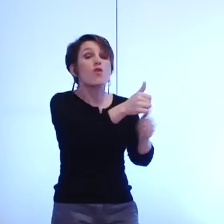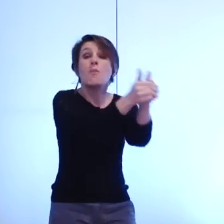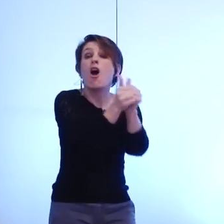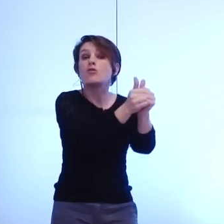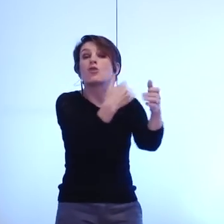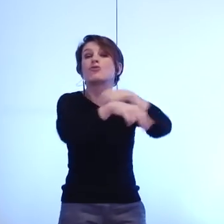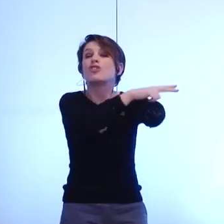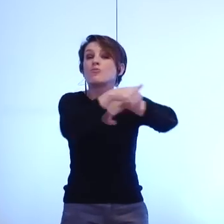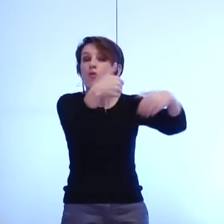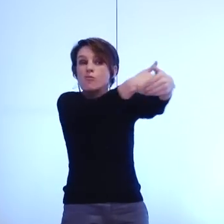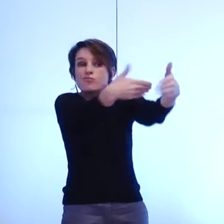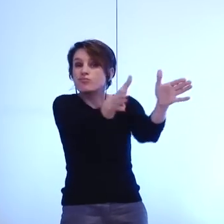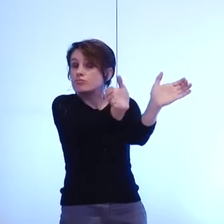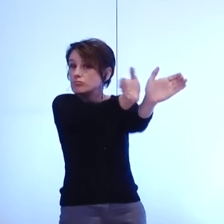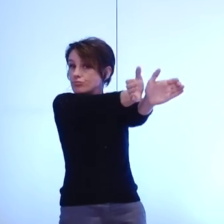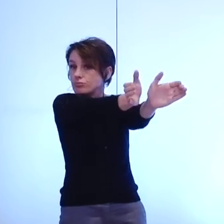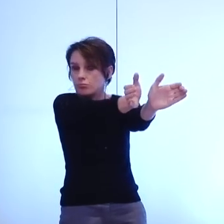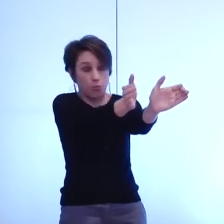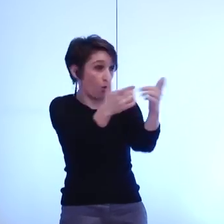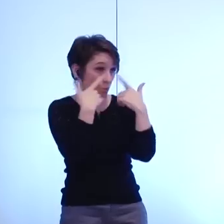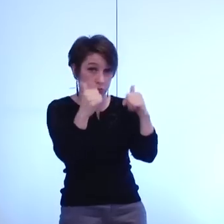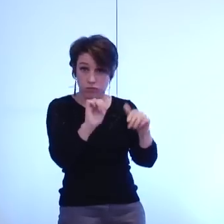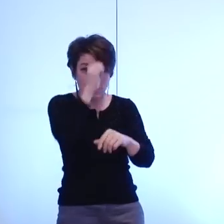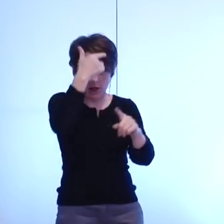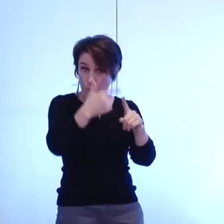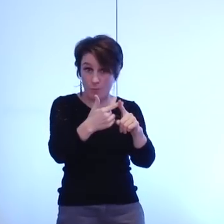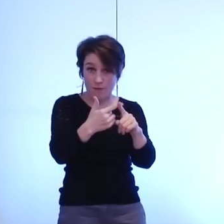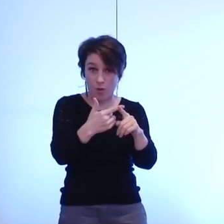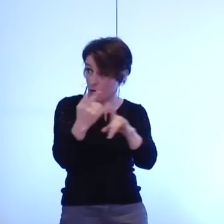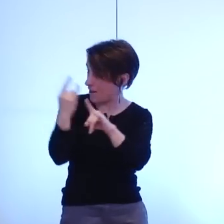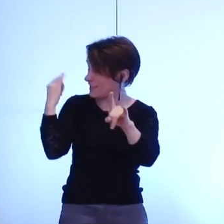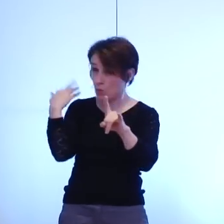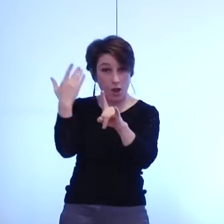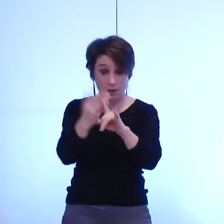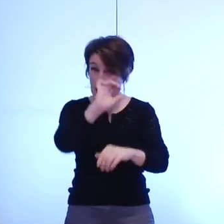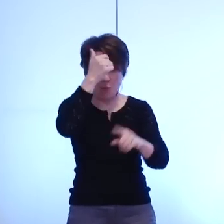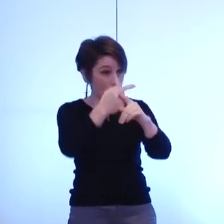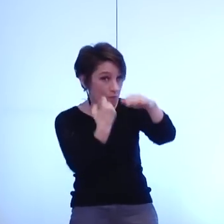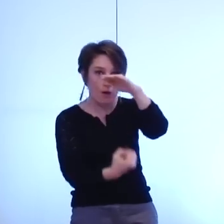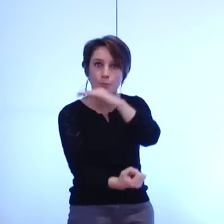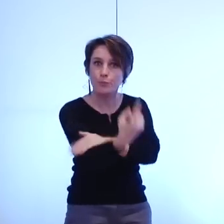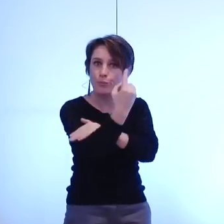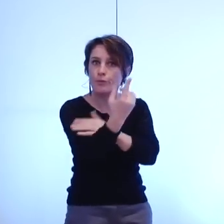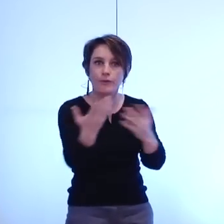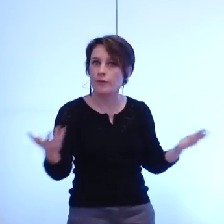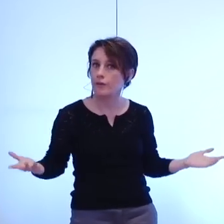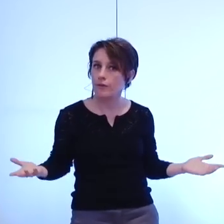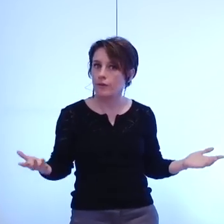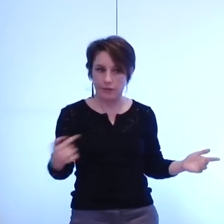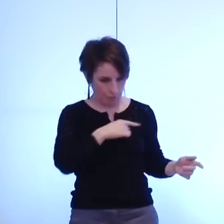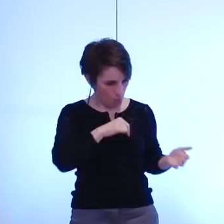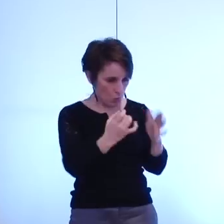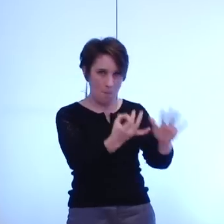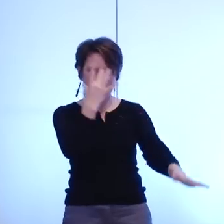parle d'elle-même c'est une première dans l'histoire de notre agglomération pour la